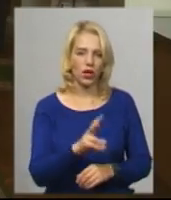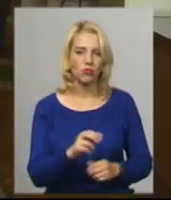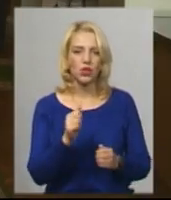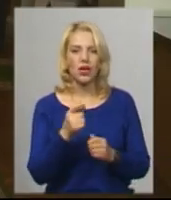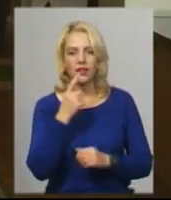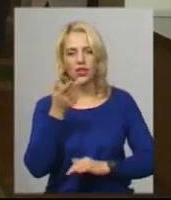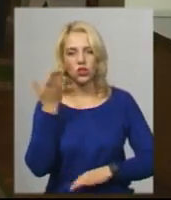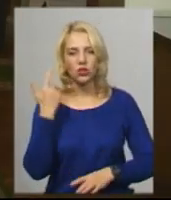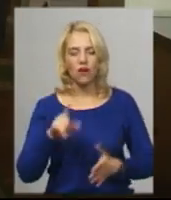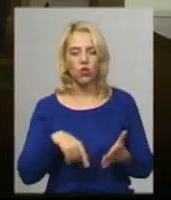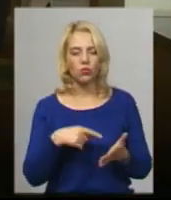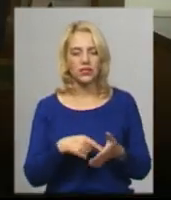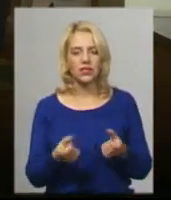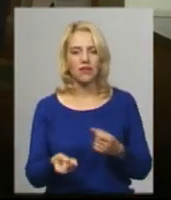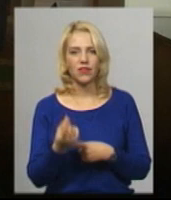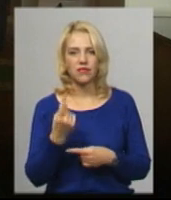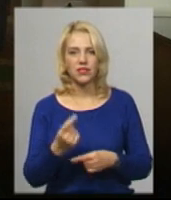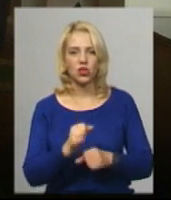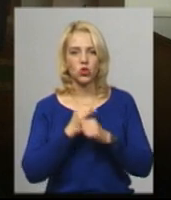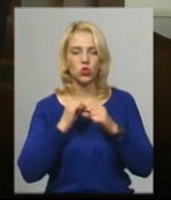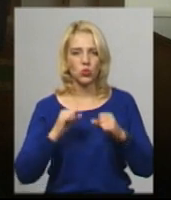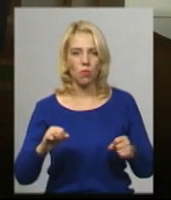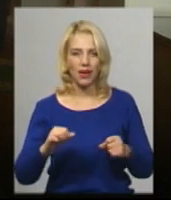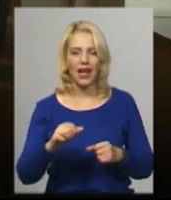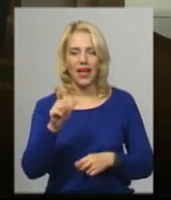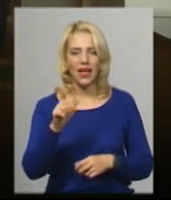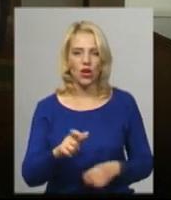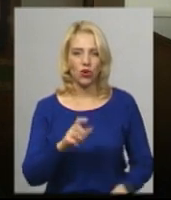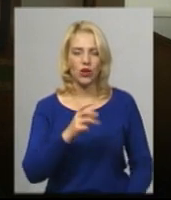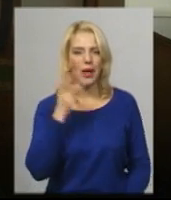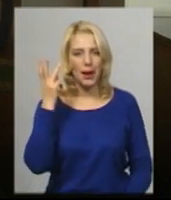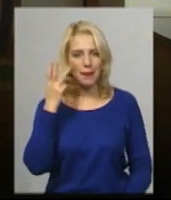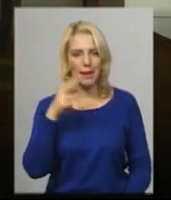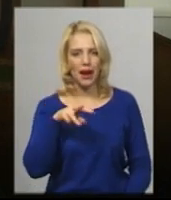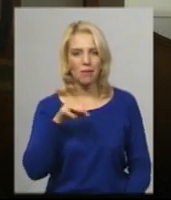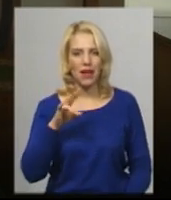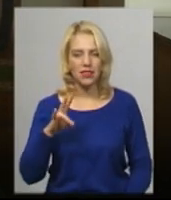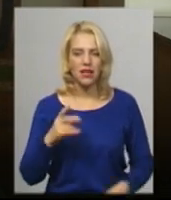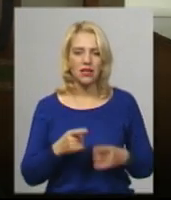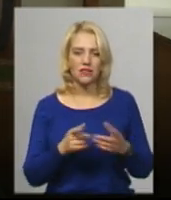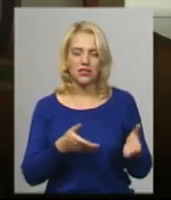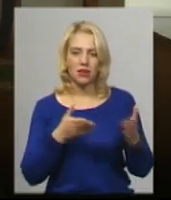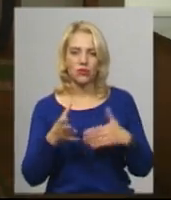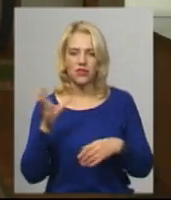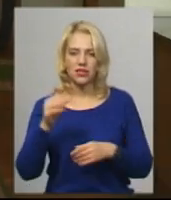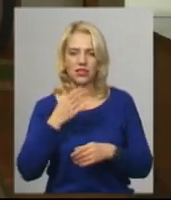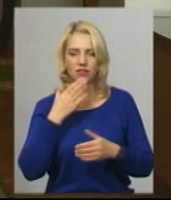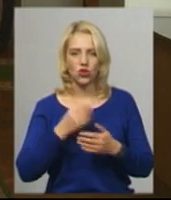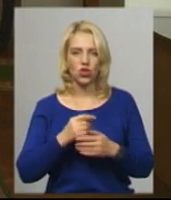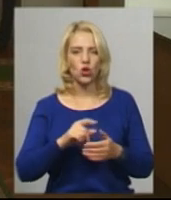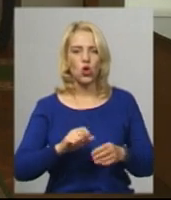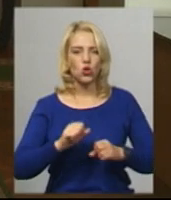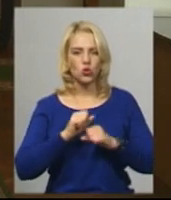Нещодавно у місті з'явився супергерой, хмельмен, і він, відповідно, запросив до міста усіх своїх друзів супергероїв, це як і